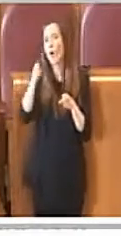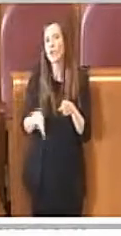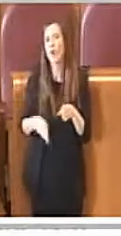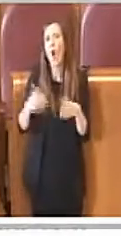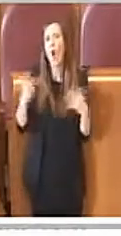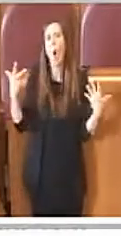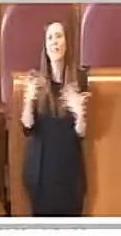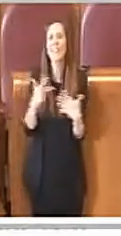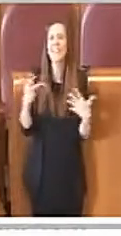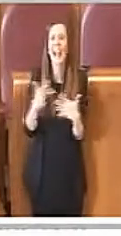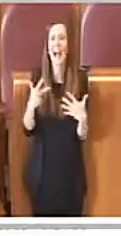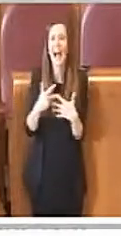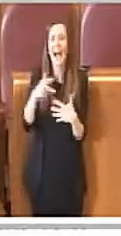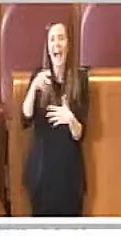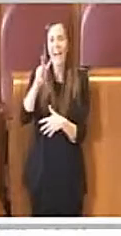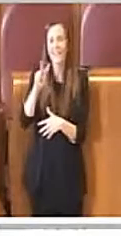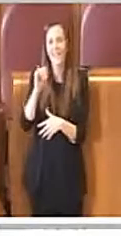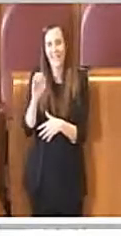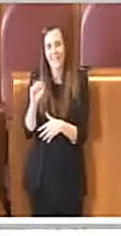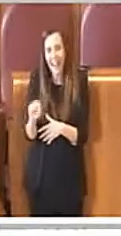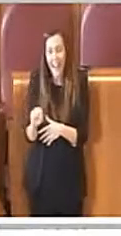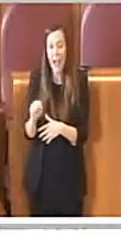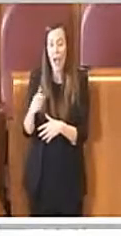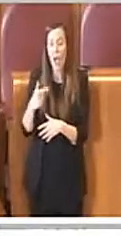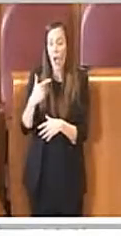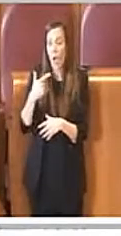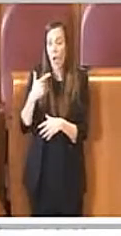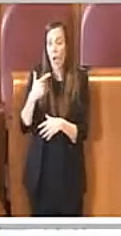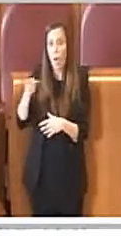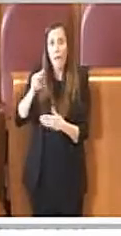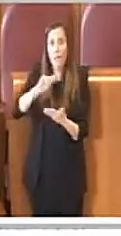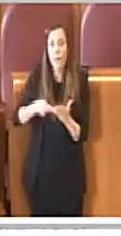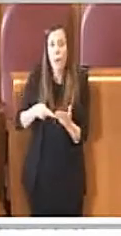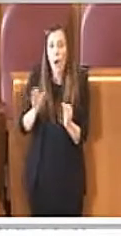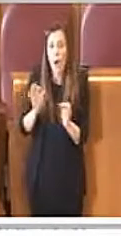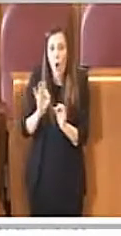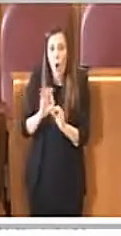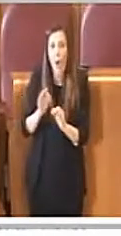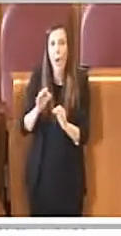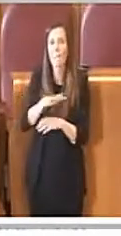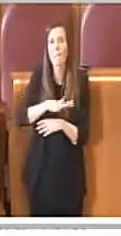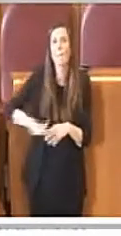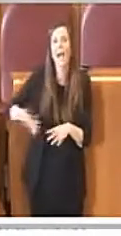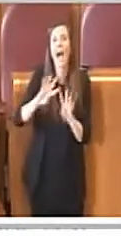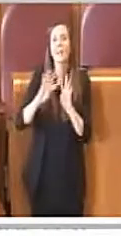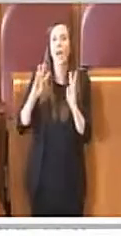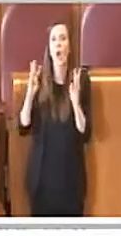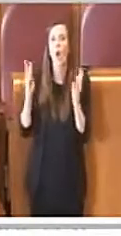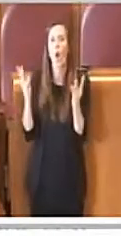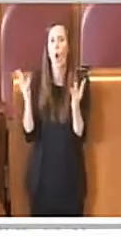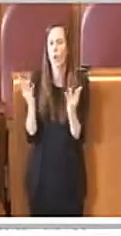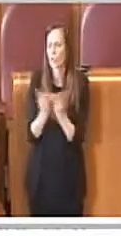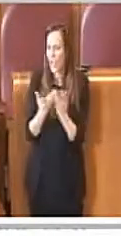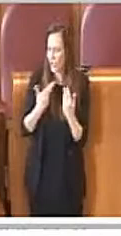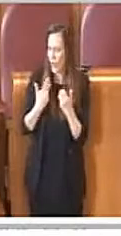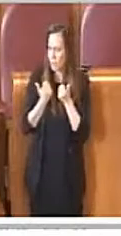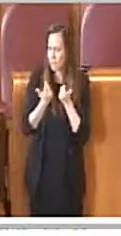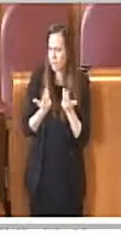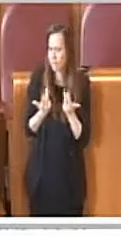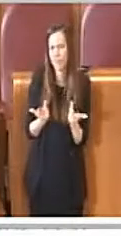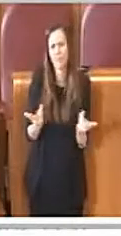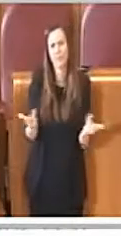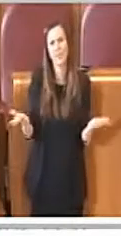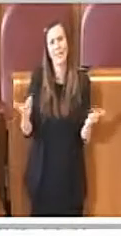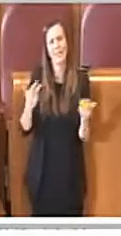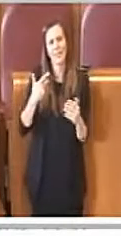come possa non essere stato avallato dal municipio, quello del piazza del Colosseo, ma ce ne sono tantissimi, potrebbe